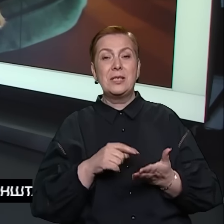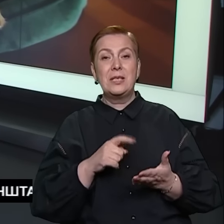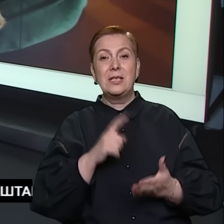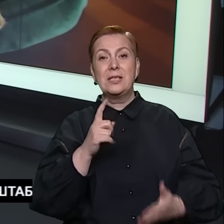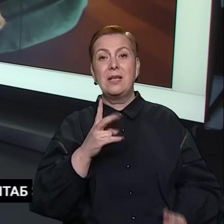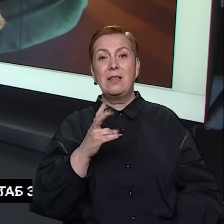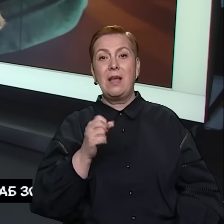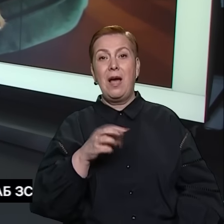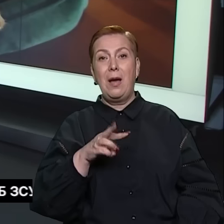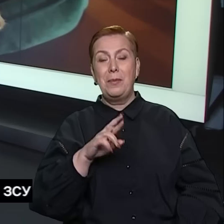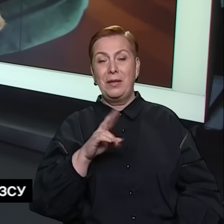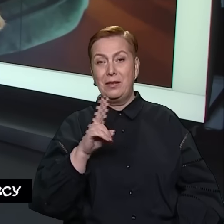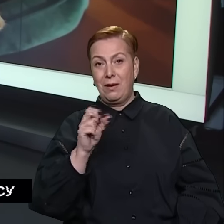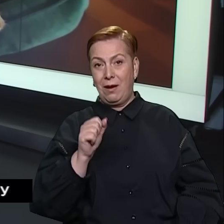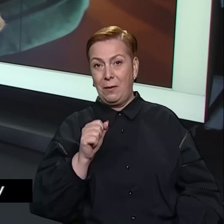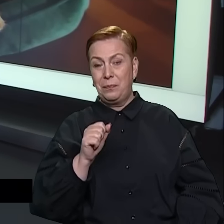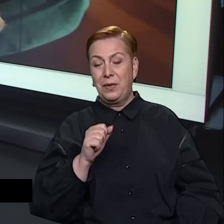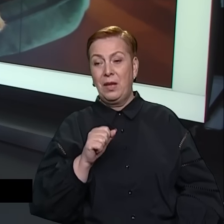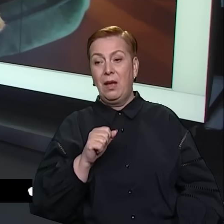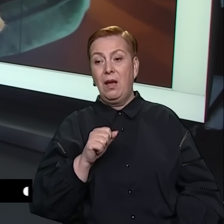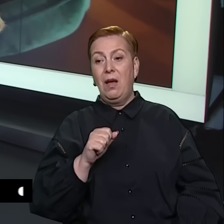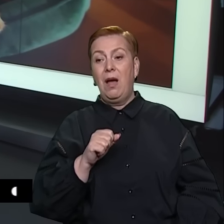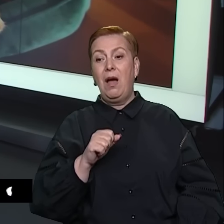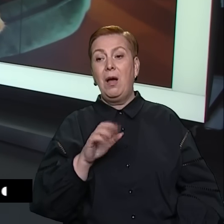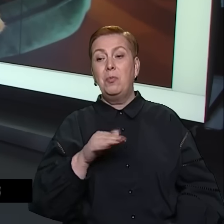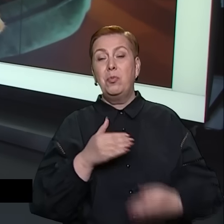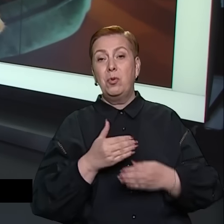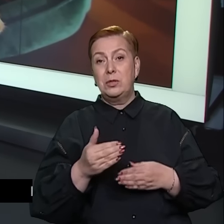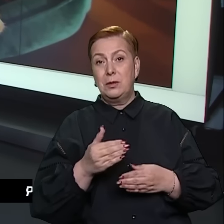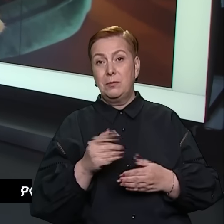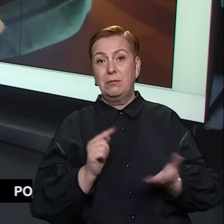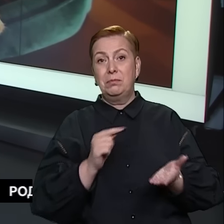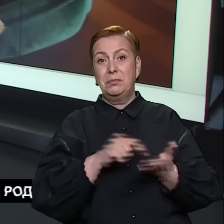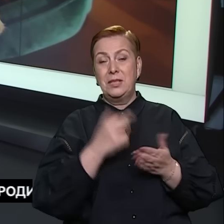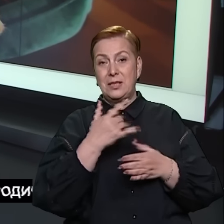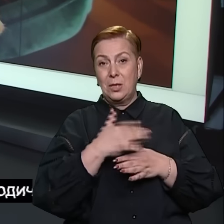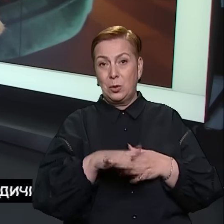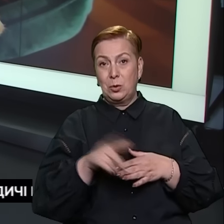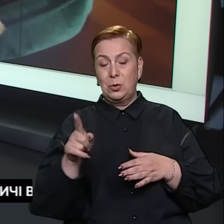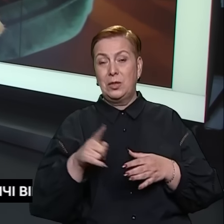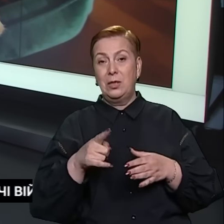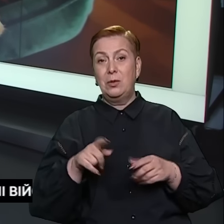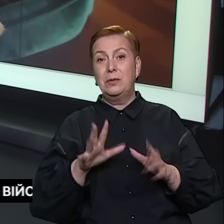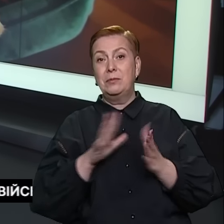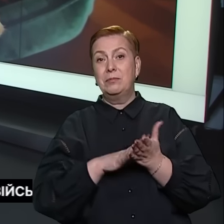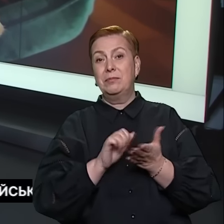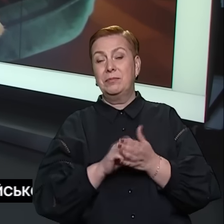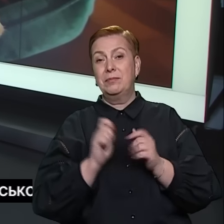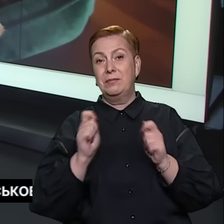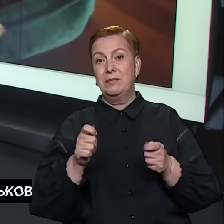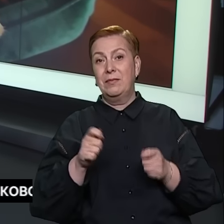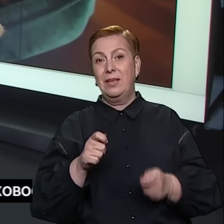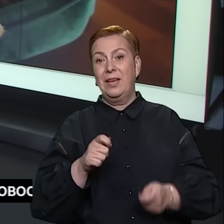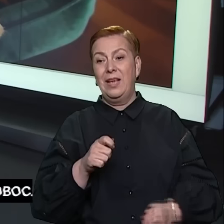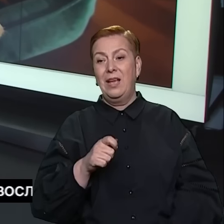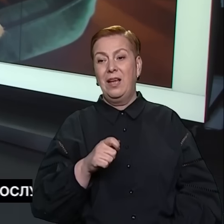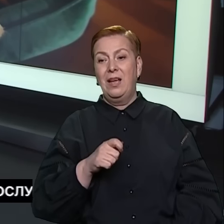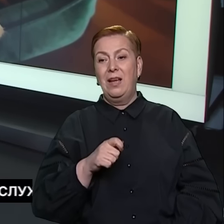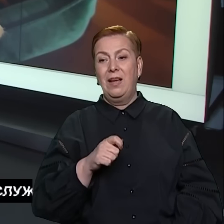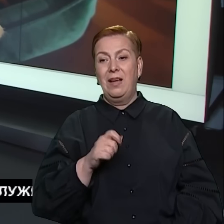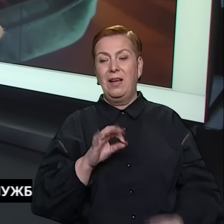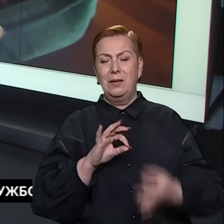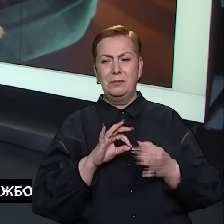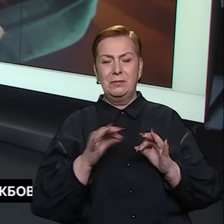Баунті. Пес має інвалідність, але це не вплинуло на бажання забрати собаку. Розповіла його господарка Тетяна Єрьоміна.